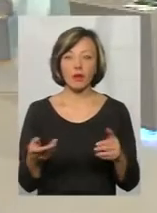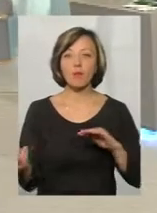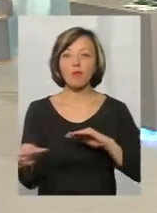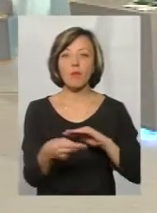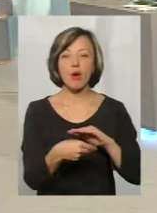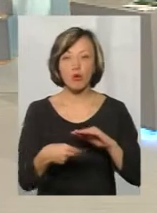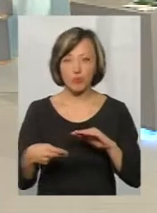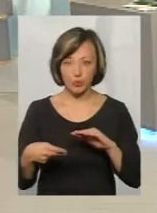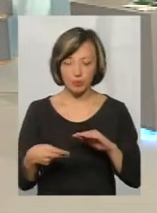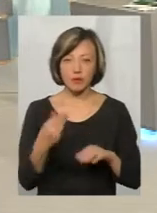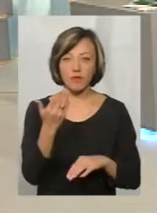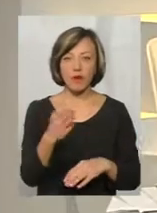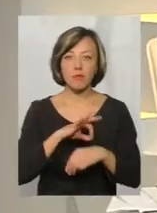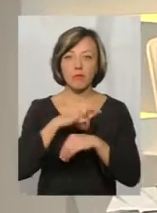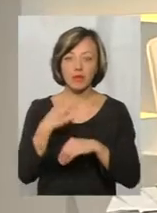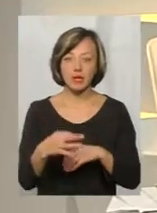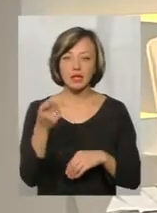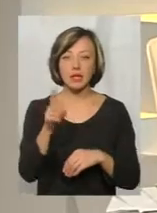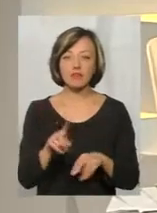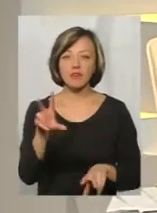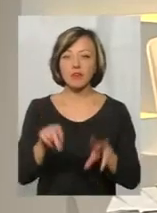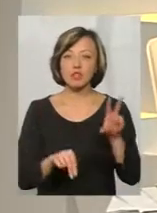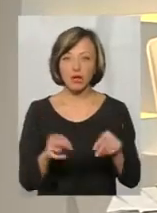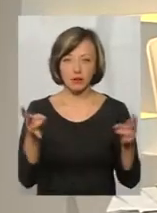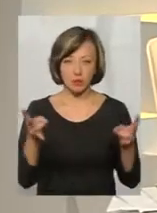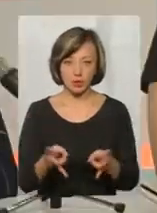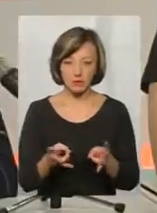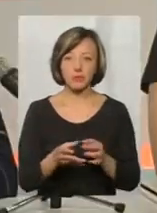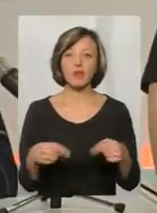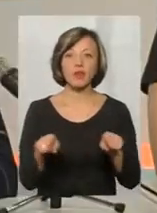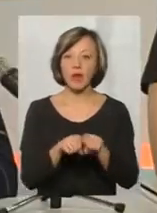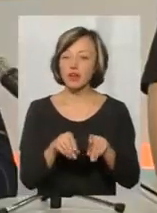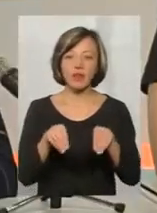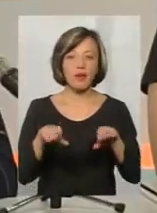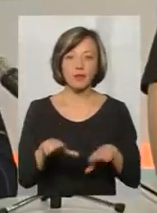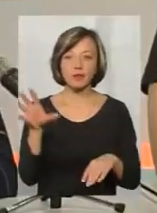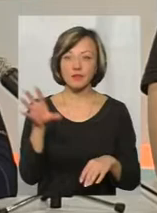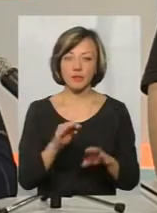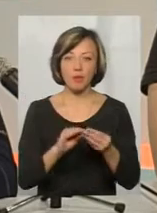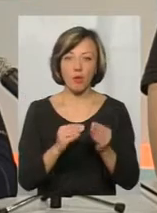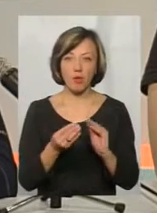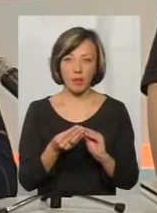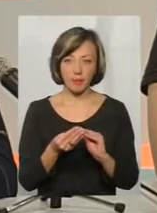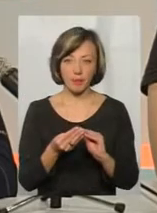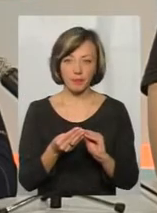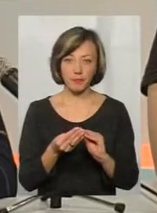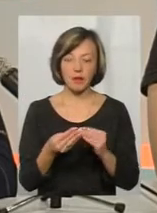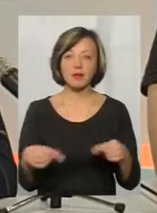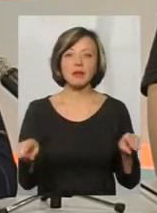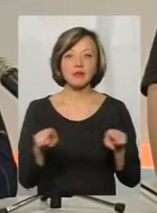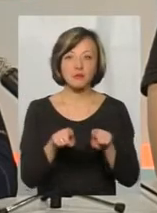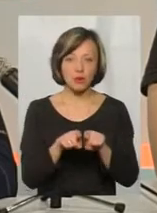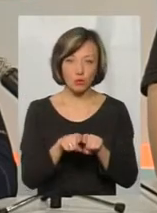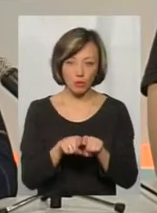Пропагуємо, так? Те, що вам гулить і те, що ви вважаєте потрібним для України. Вона не вирішить всіх проблем, тому що там все одно